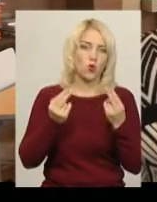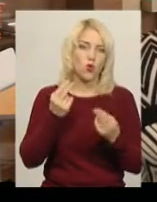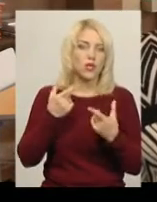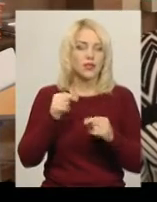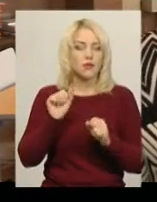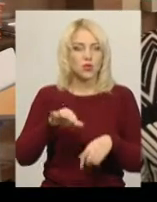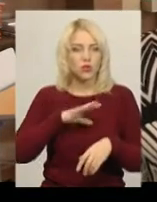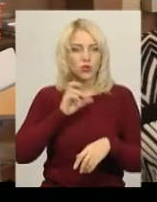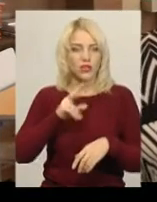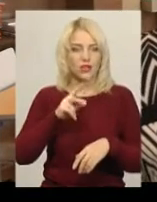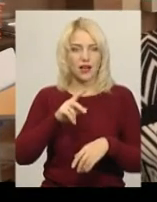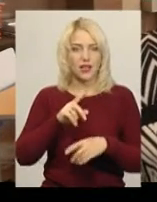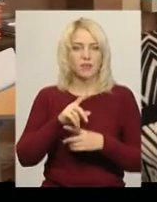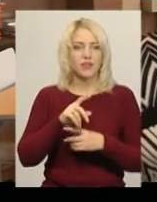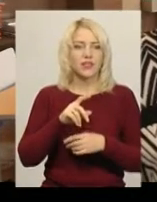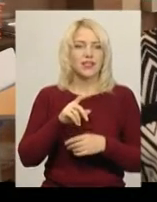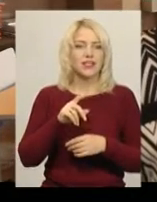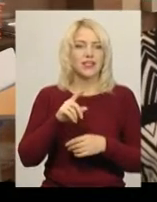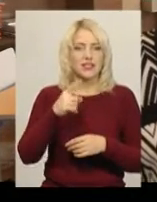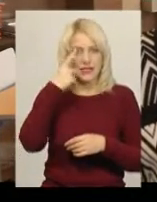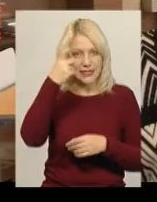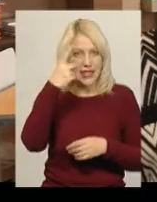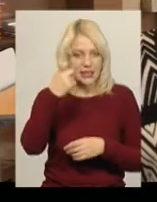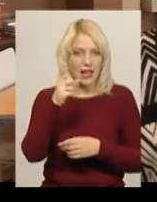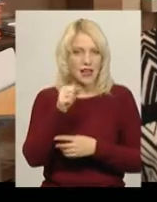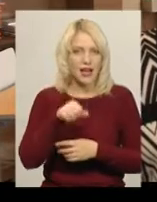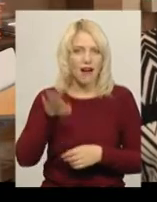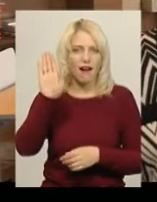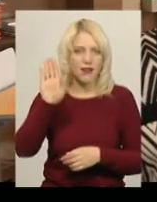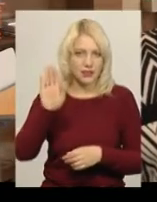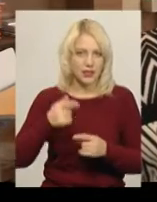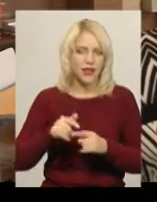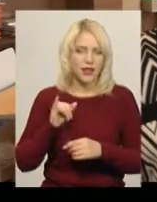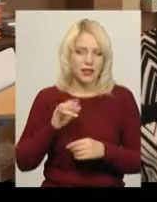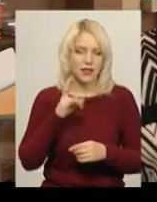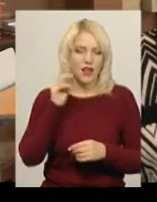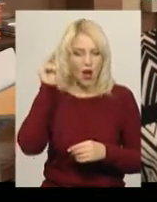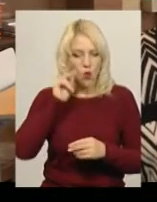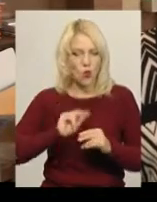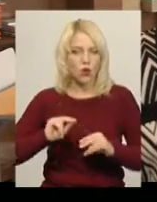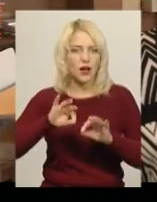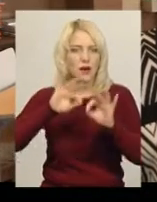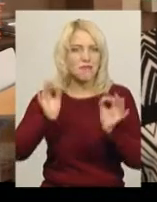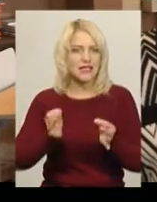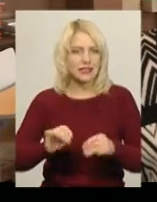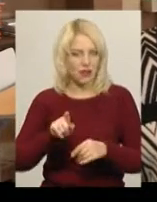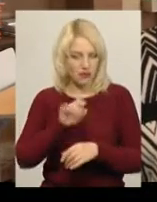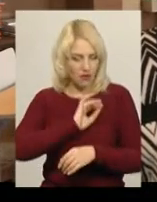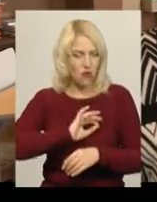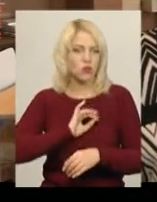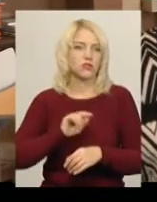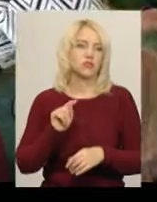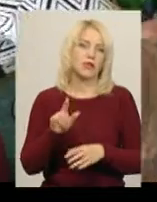де може бути як за сигнальні картки І використовуємо на уроках мистецтва, там діти теж вони